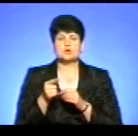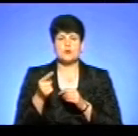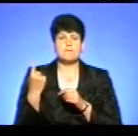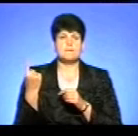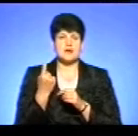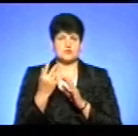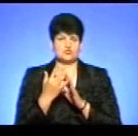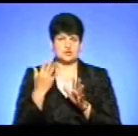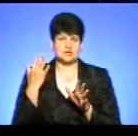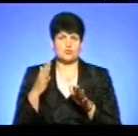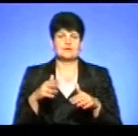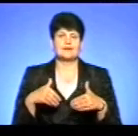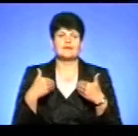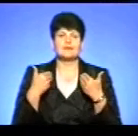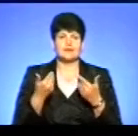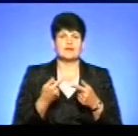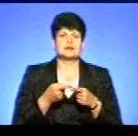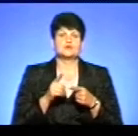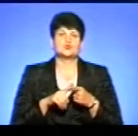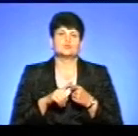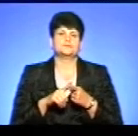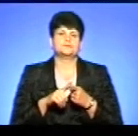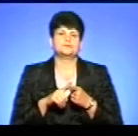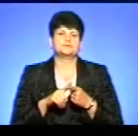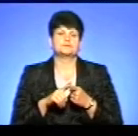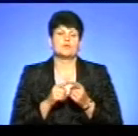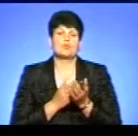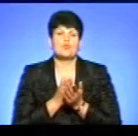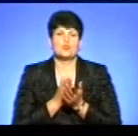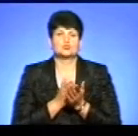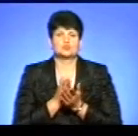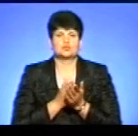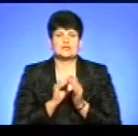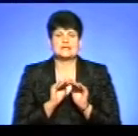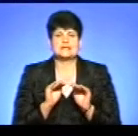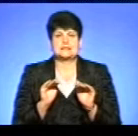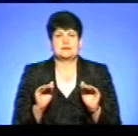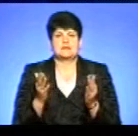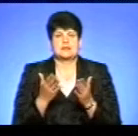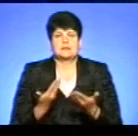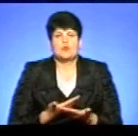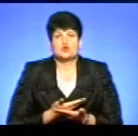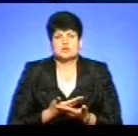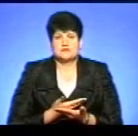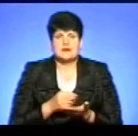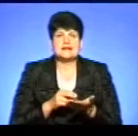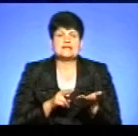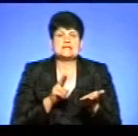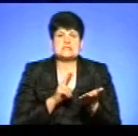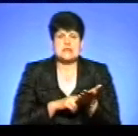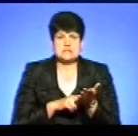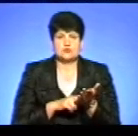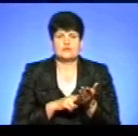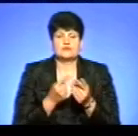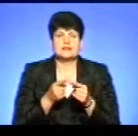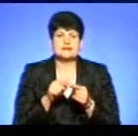першу чергу надає цю послугу дітям, які проживають і зареєстровані на